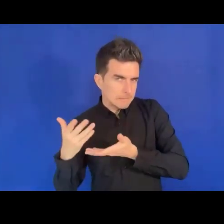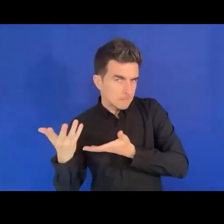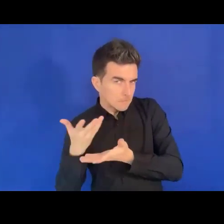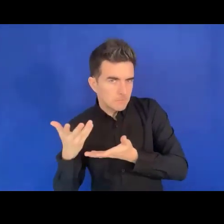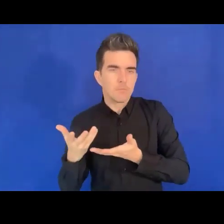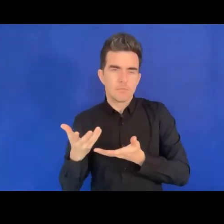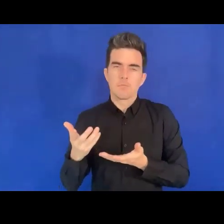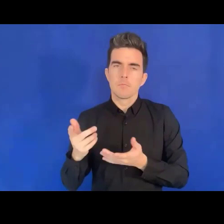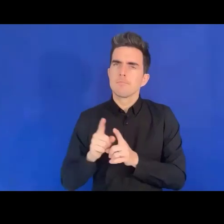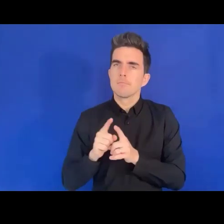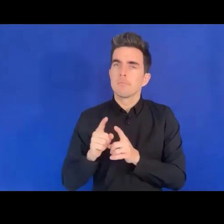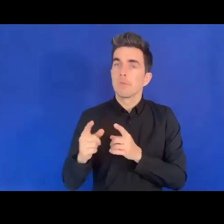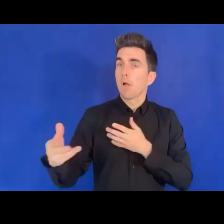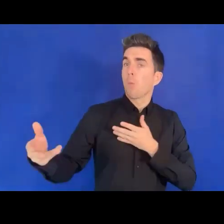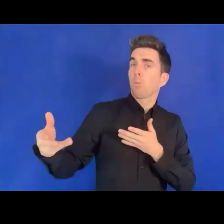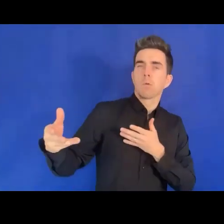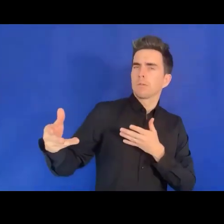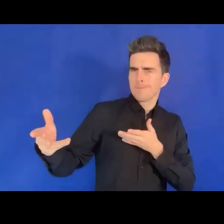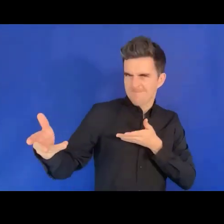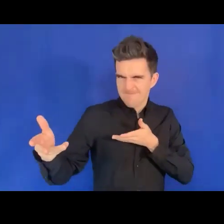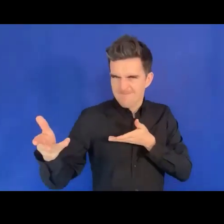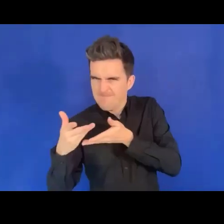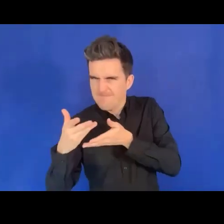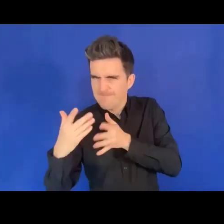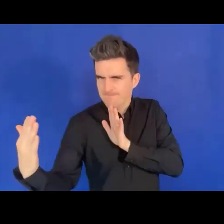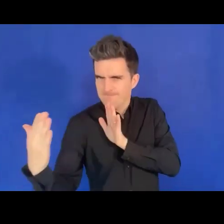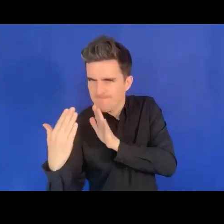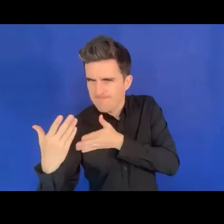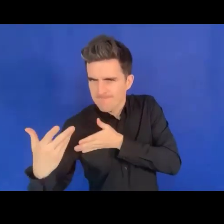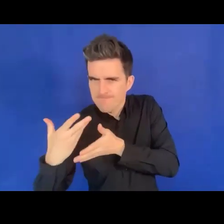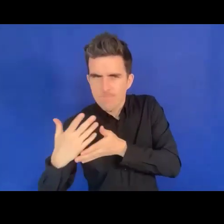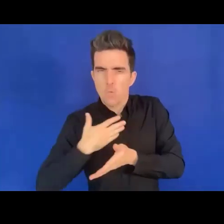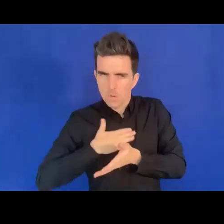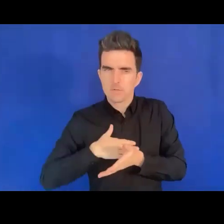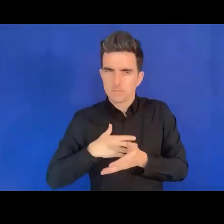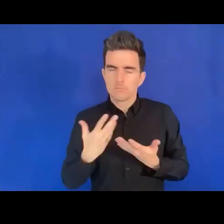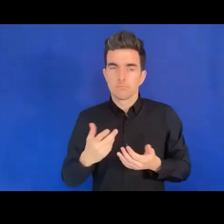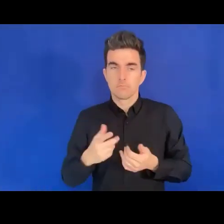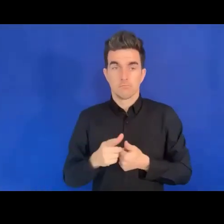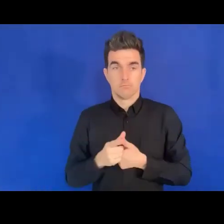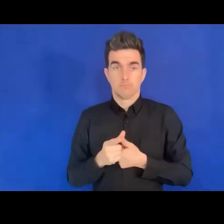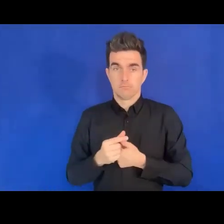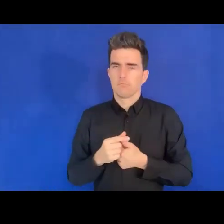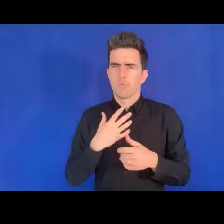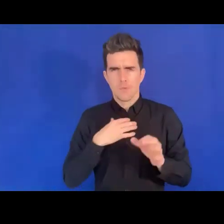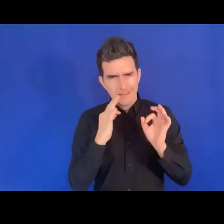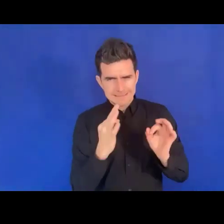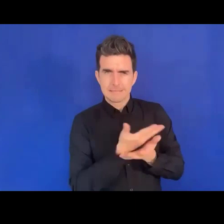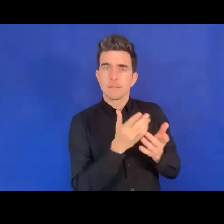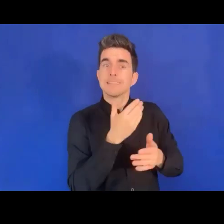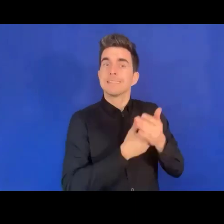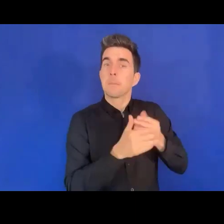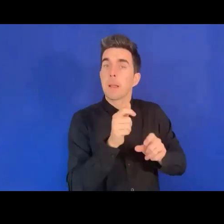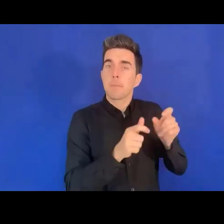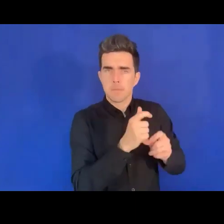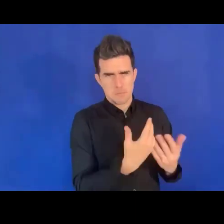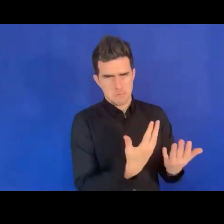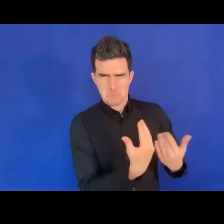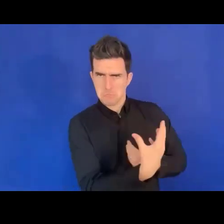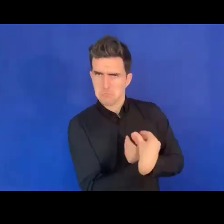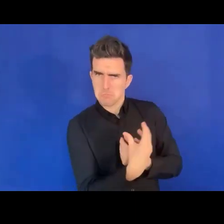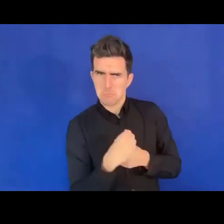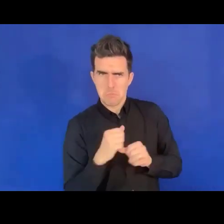'il faudrait également encourager la participation des personnes en situation de handicap.